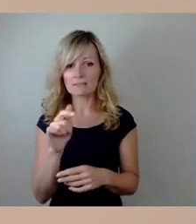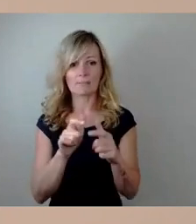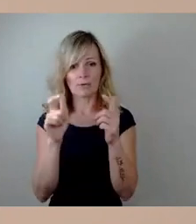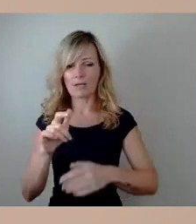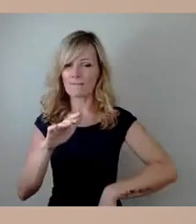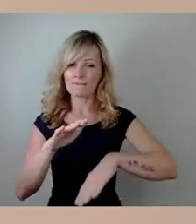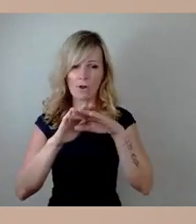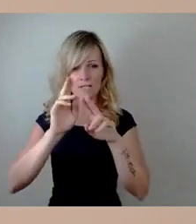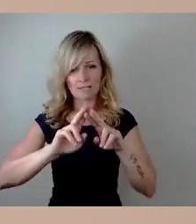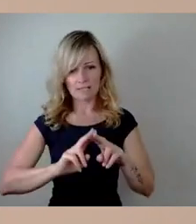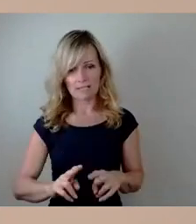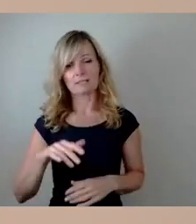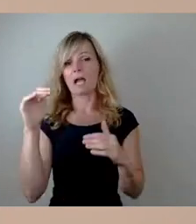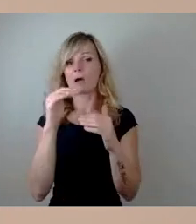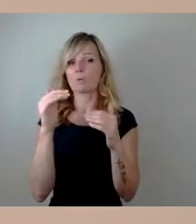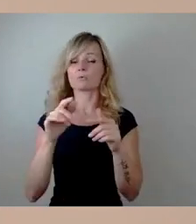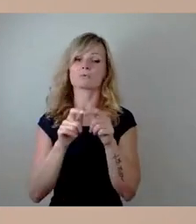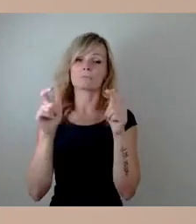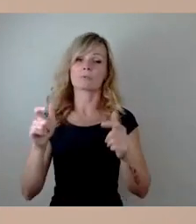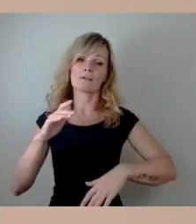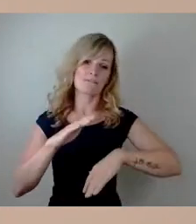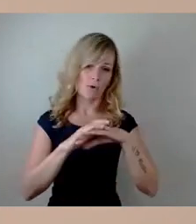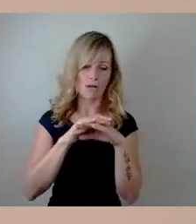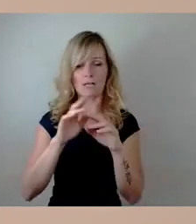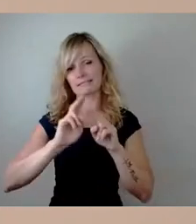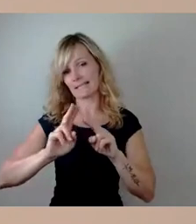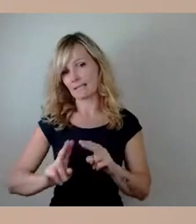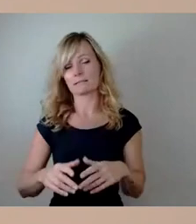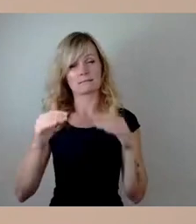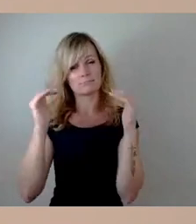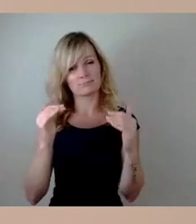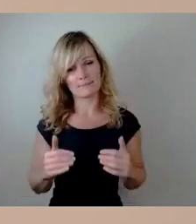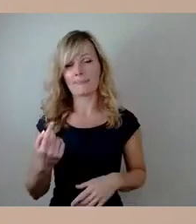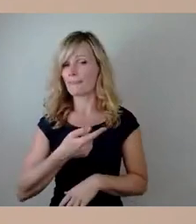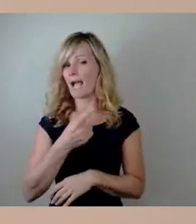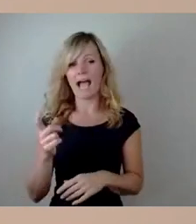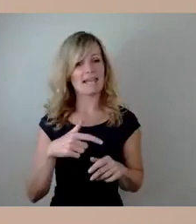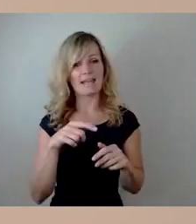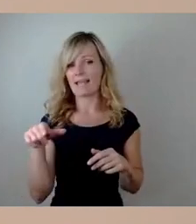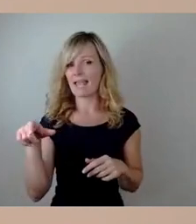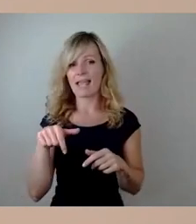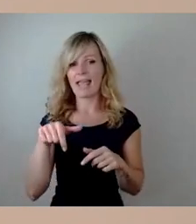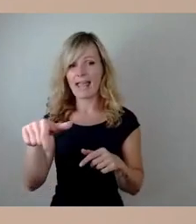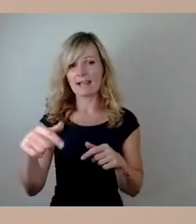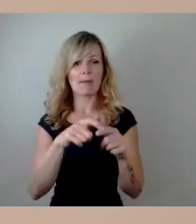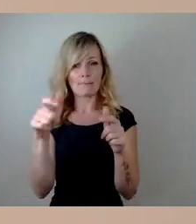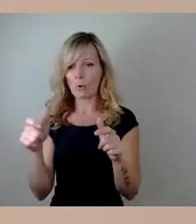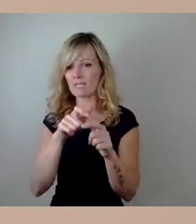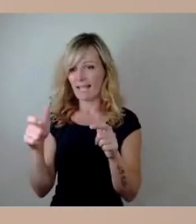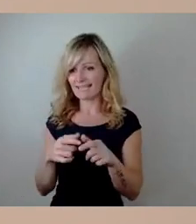die Augustusbrücke komplett saniert. Man kann nicht alle Elbbrücken parallel gleichzeitig sanieren, das